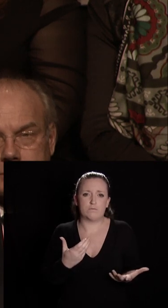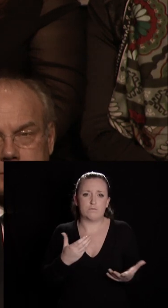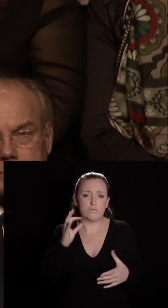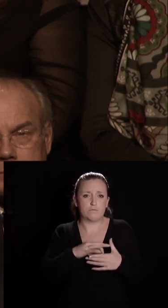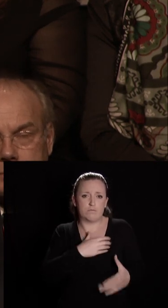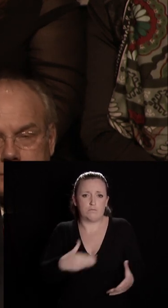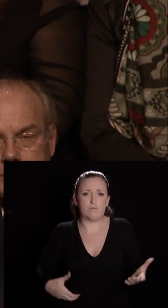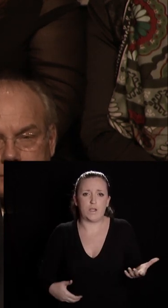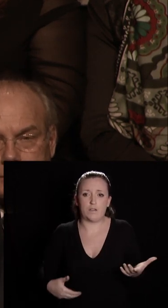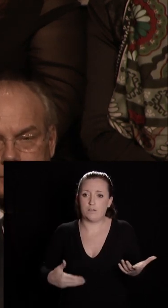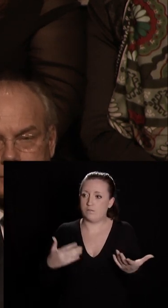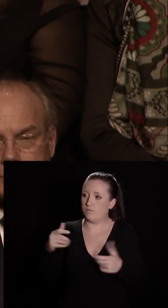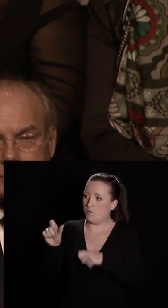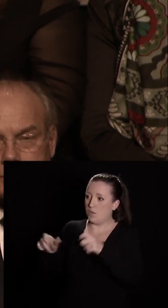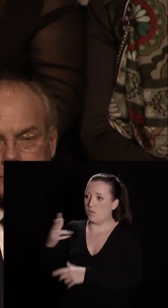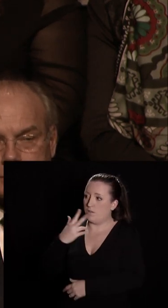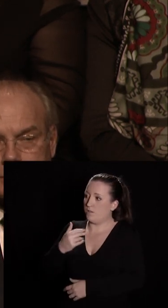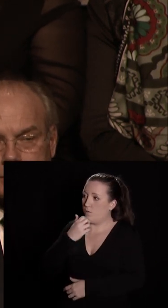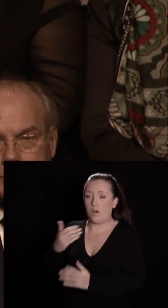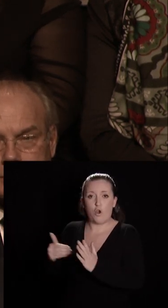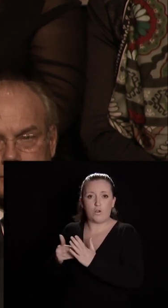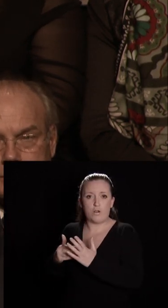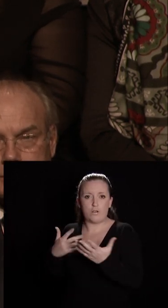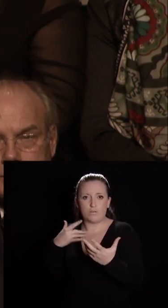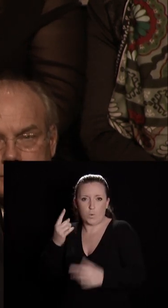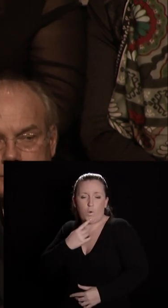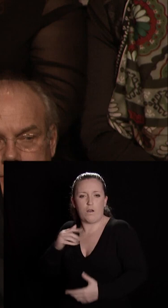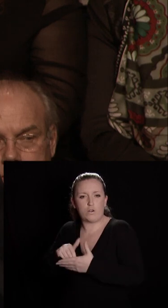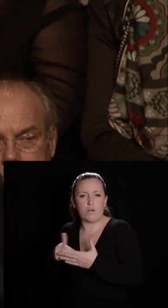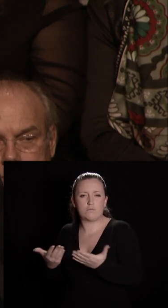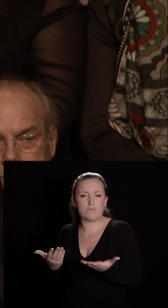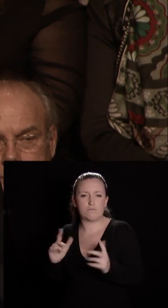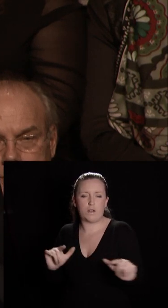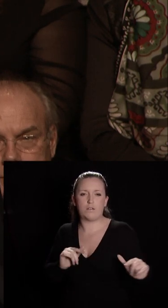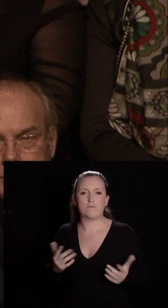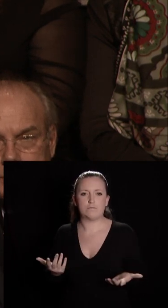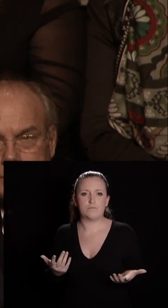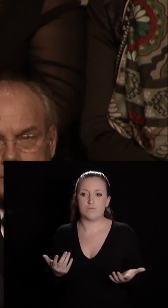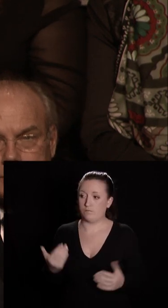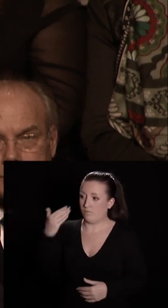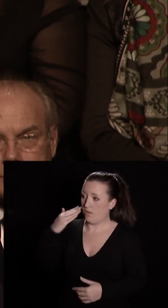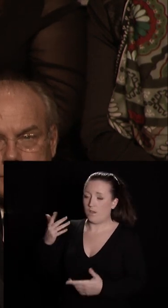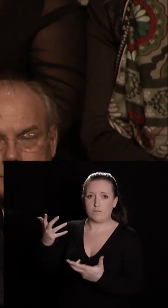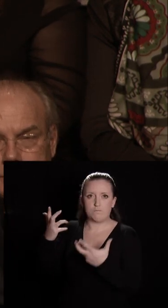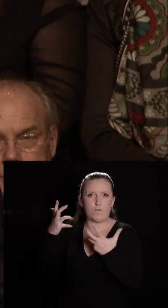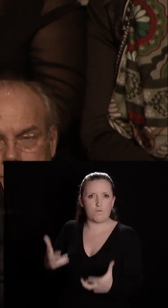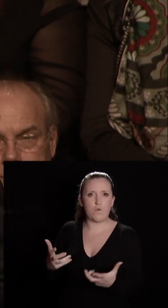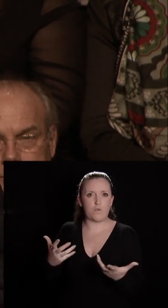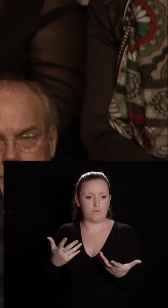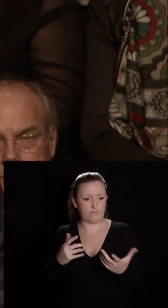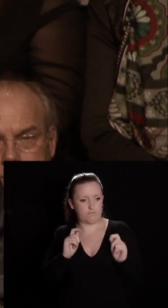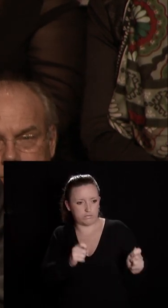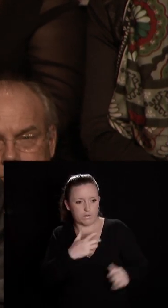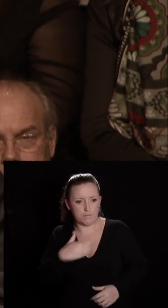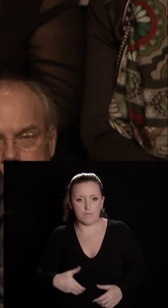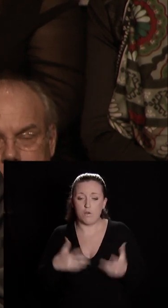que nos concitoyens plébiscitent encore. Nous savons combien ils attendent de nous que l'on soit maire d'une ville, d'une